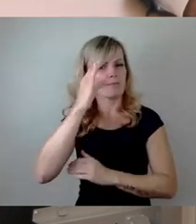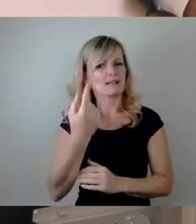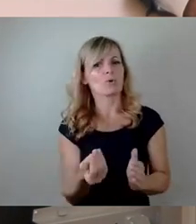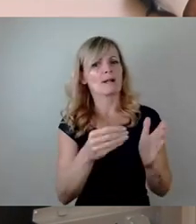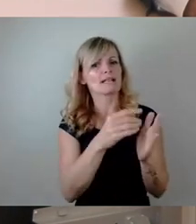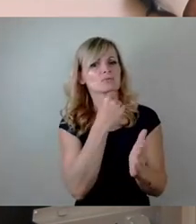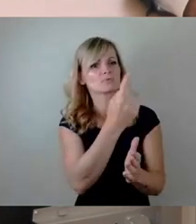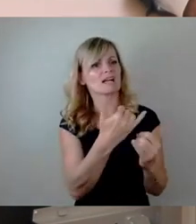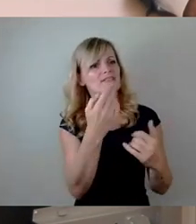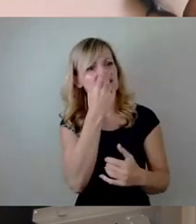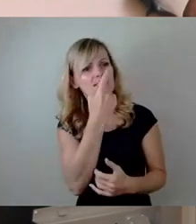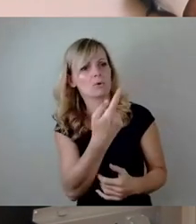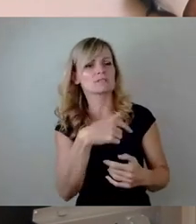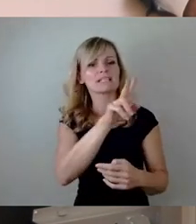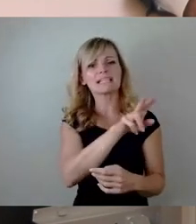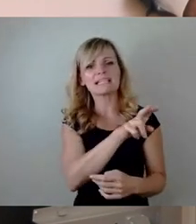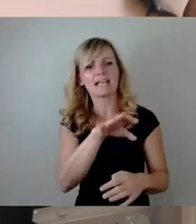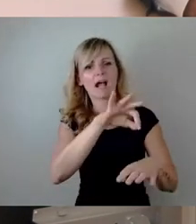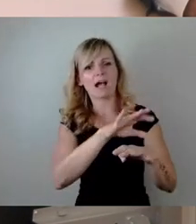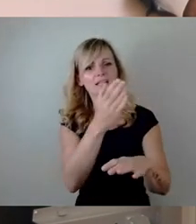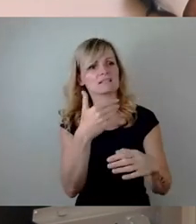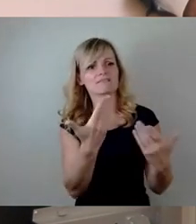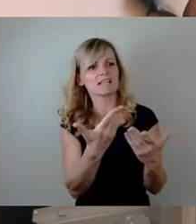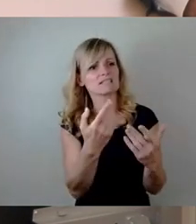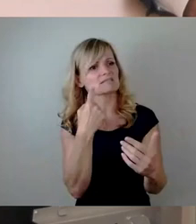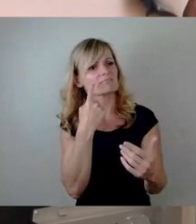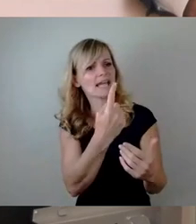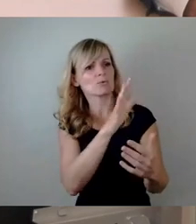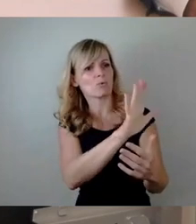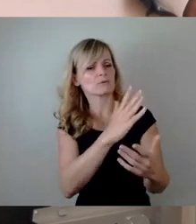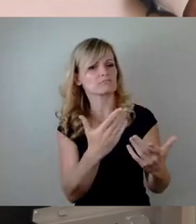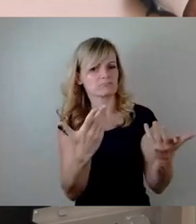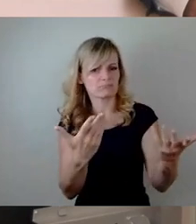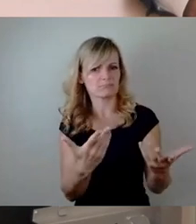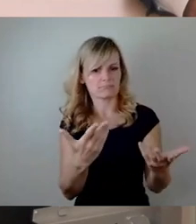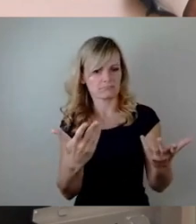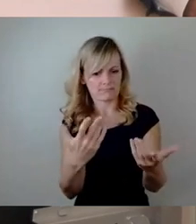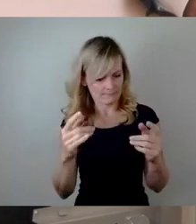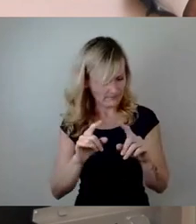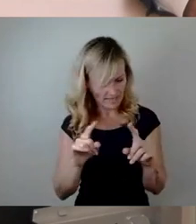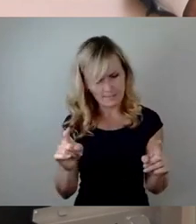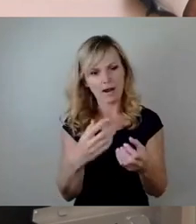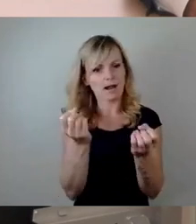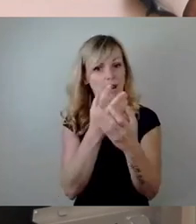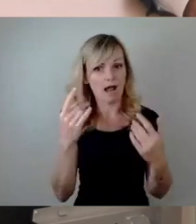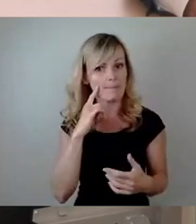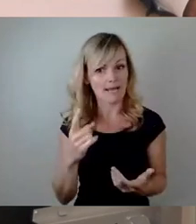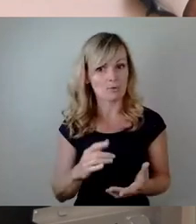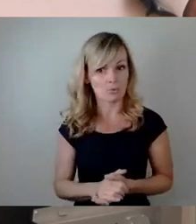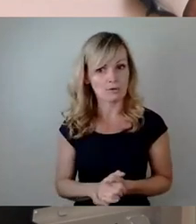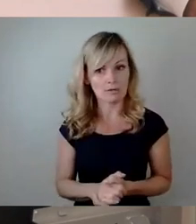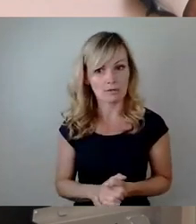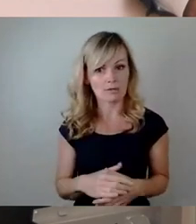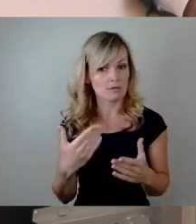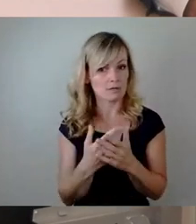wie das auch die Klinikärzte gesehen haben, die auch sozusagen bei diesem Thema eine ganz klare Meinung hatten. Das ist ein Thema,